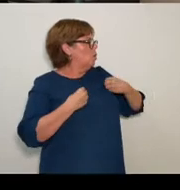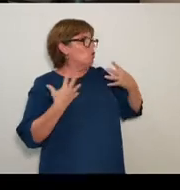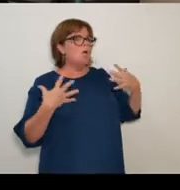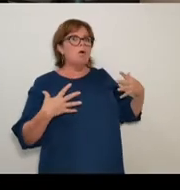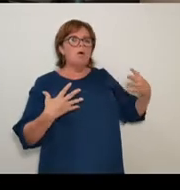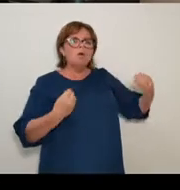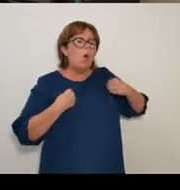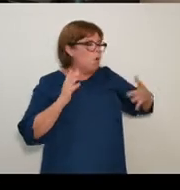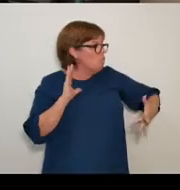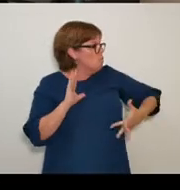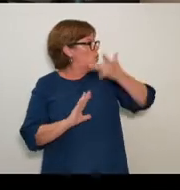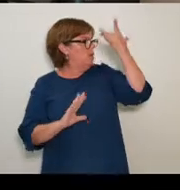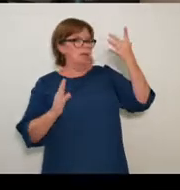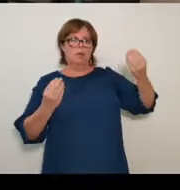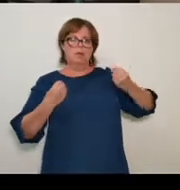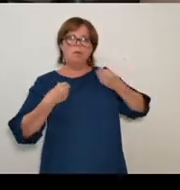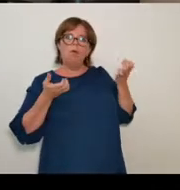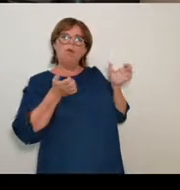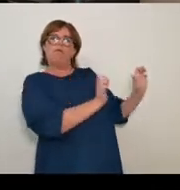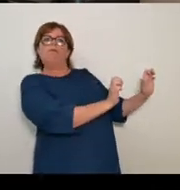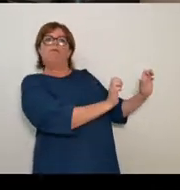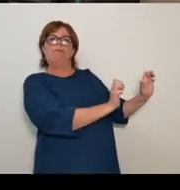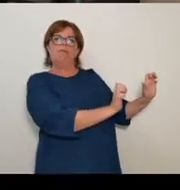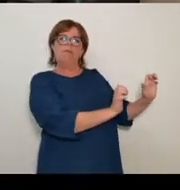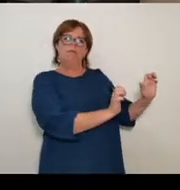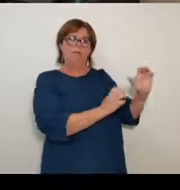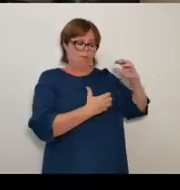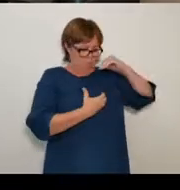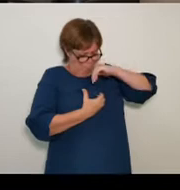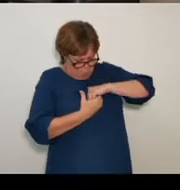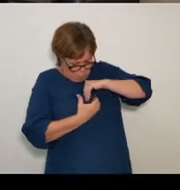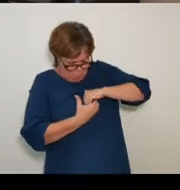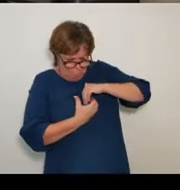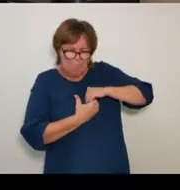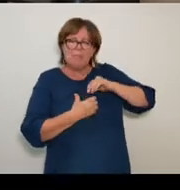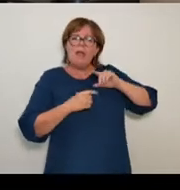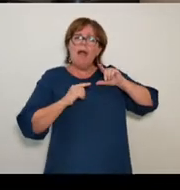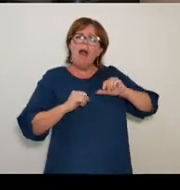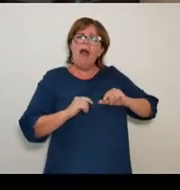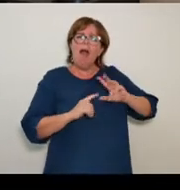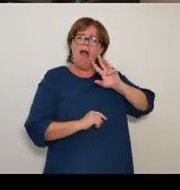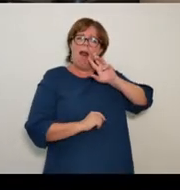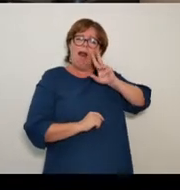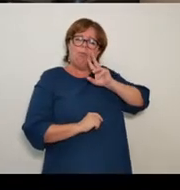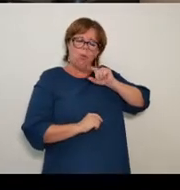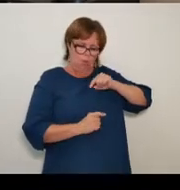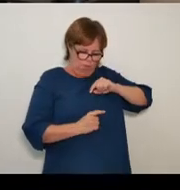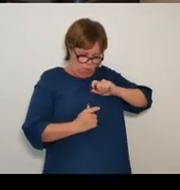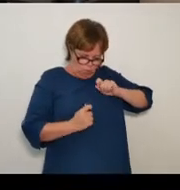éprouvante, elle fait fuir, elle s'évite. Le déménagement pulsionnel, auquel nous sommes là contraints,